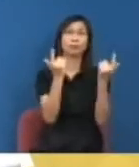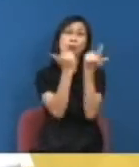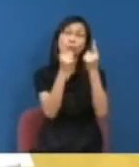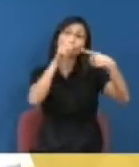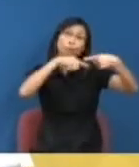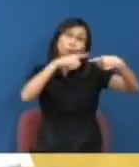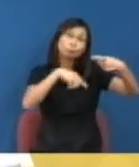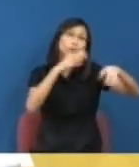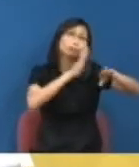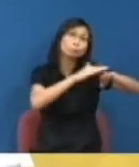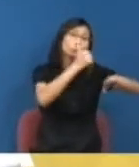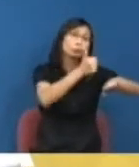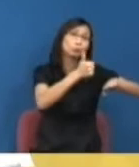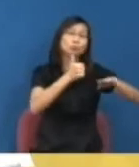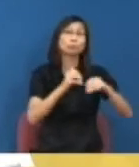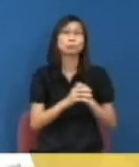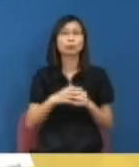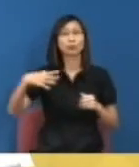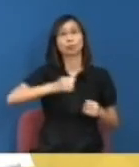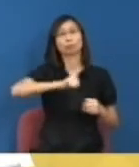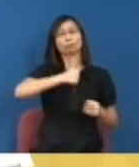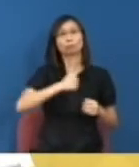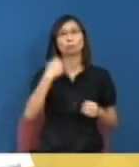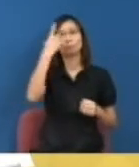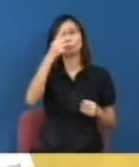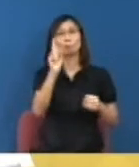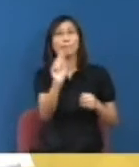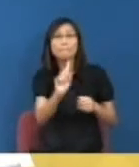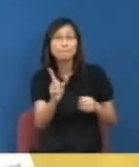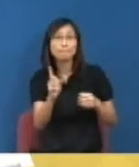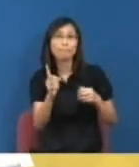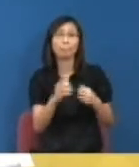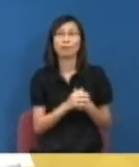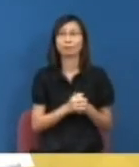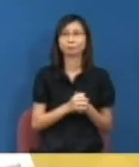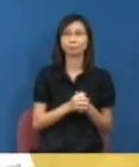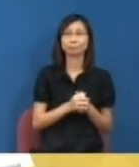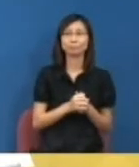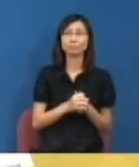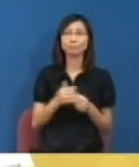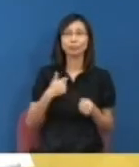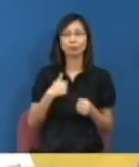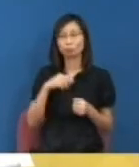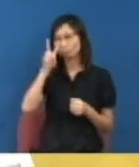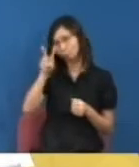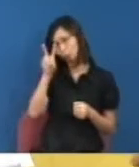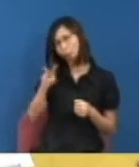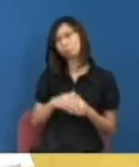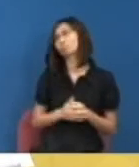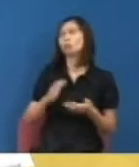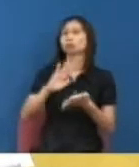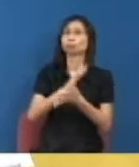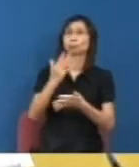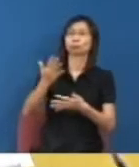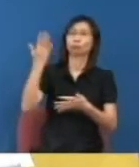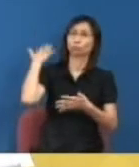想的校長甚麼科的教授出任我其實看了他有些看法很多年前看他這個